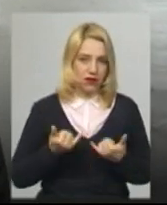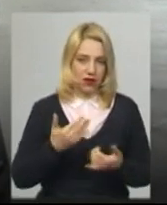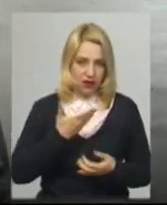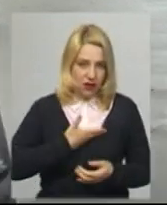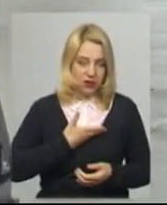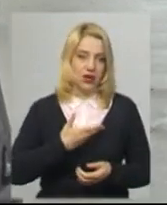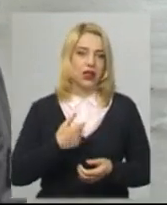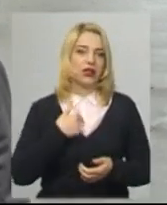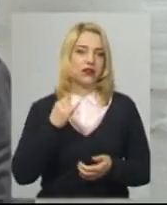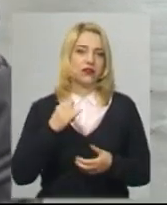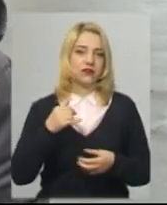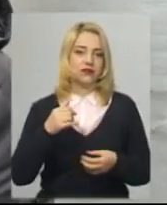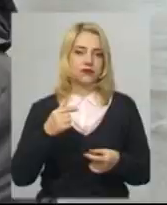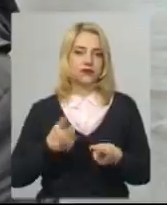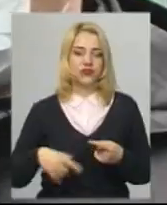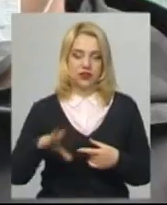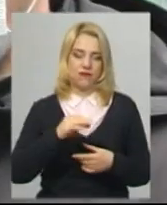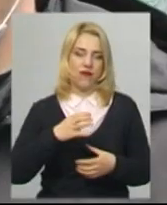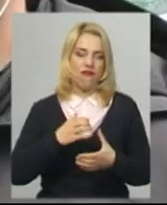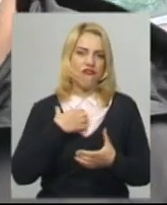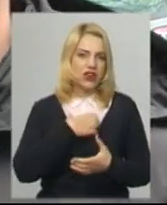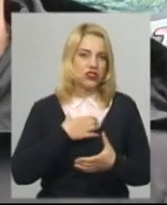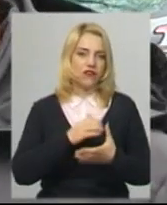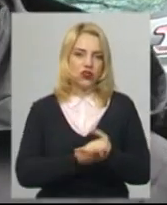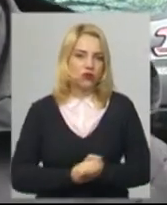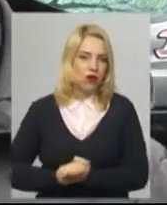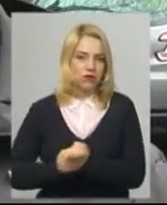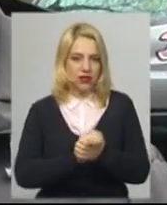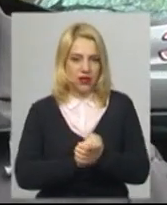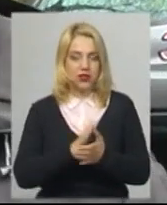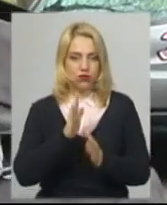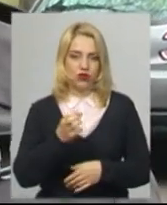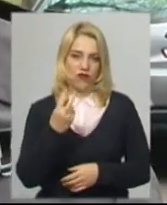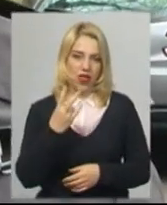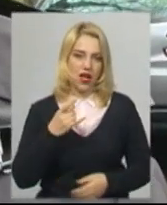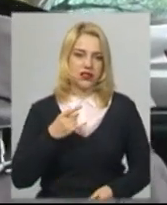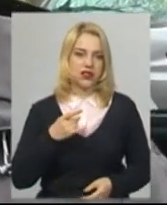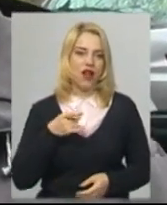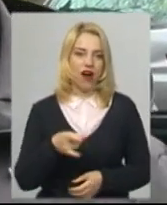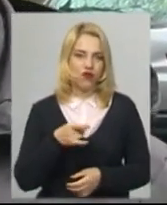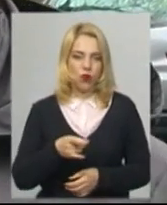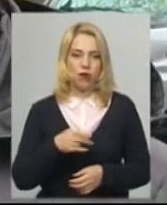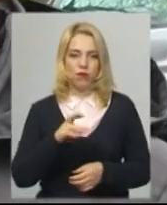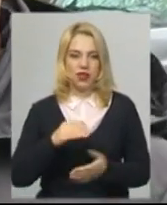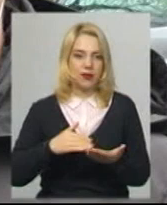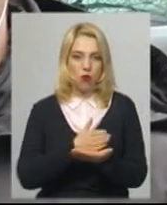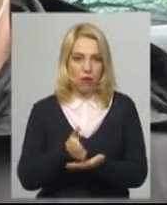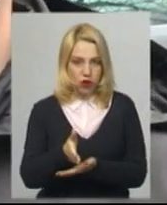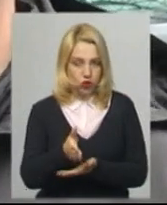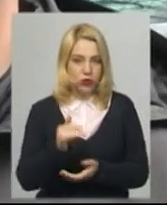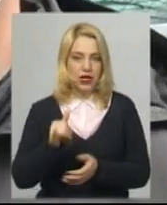важливіше зараз всім об'єднатися. У нас сьогодні буде 12 автомобілів по маршрутах, і ще буде